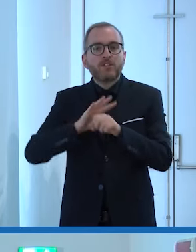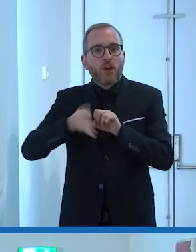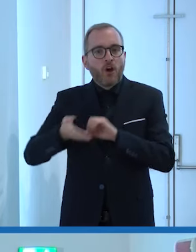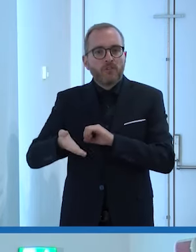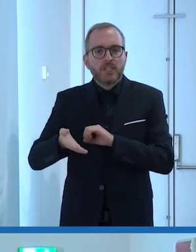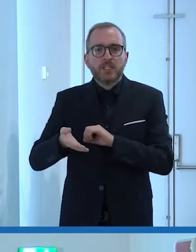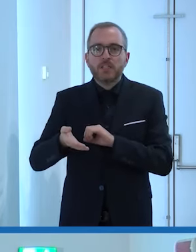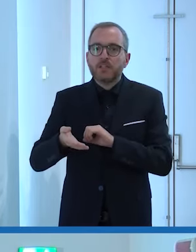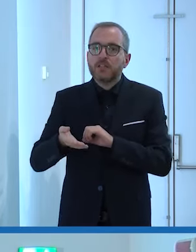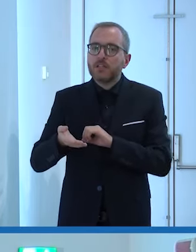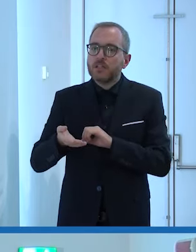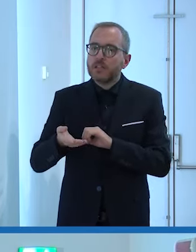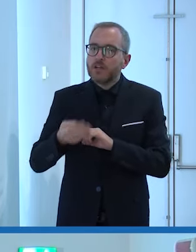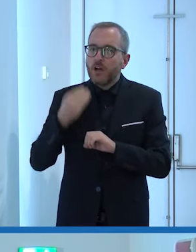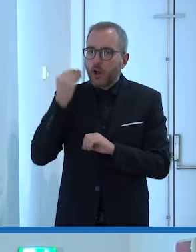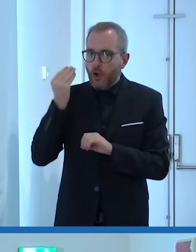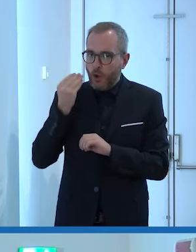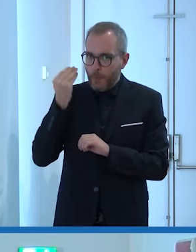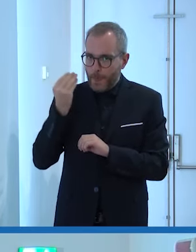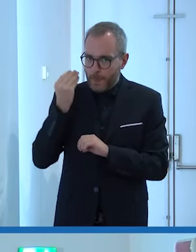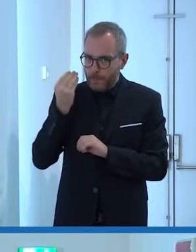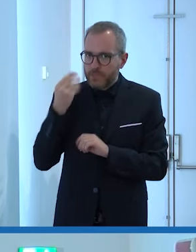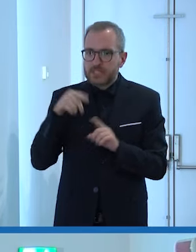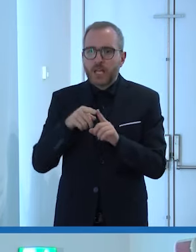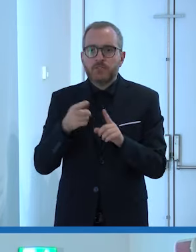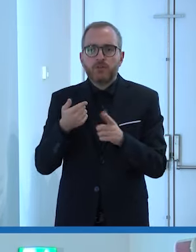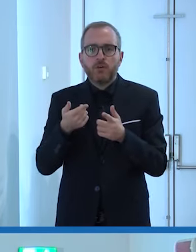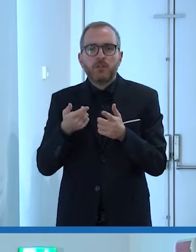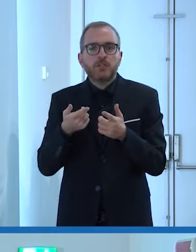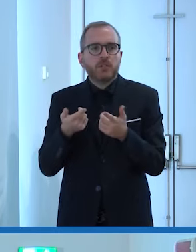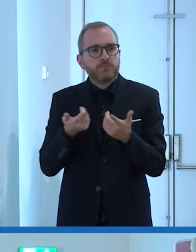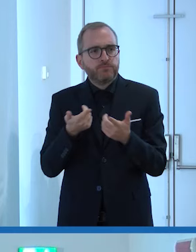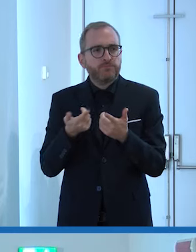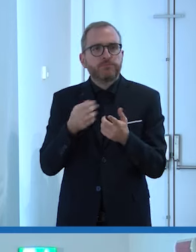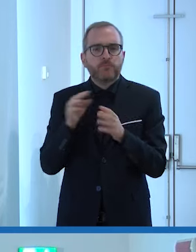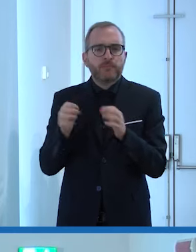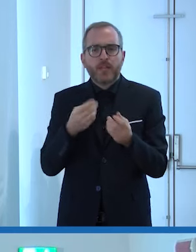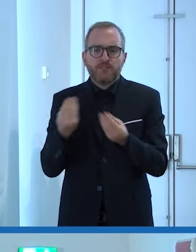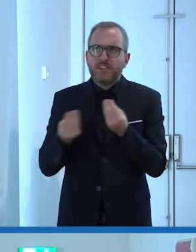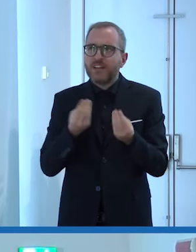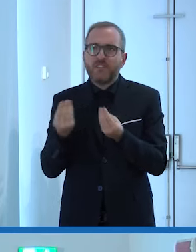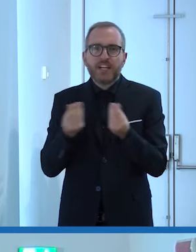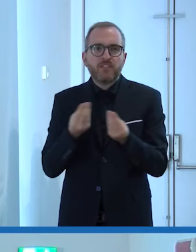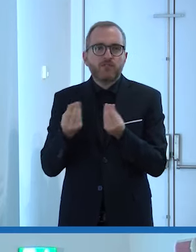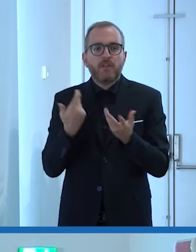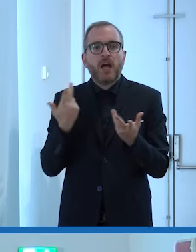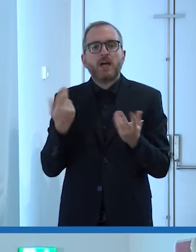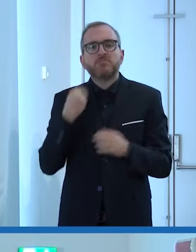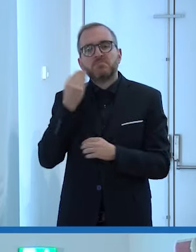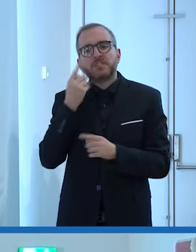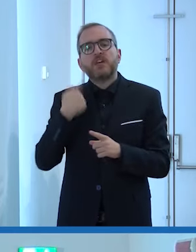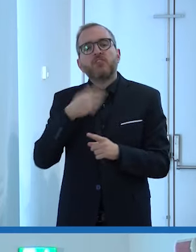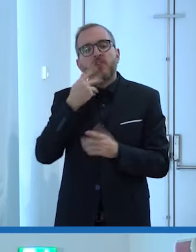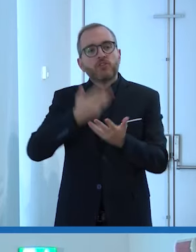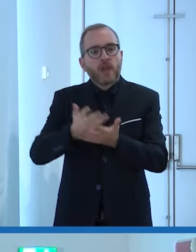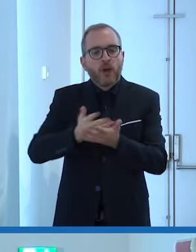posso fare in che modo posso passare il tempo e così ho scelto di raccontare chi era